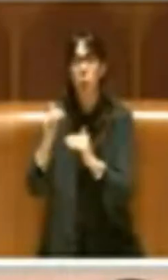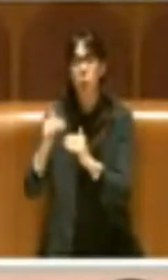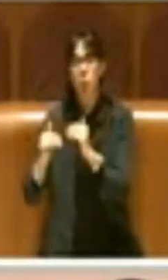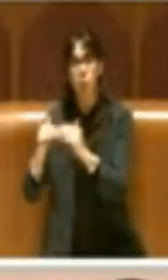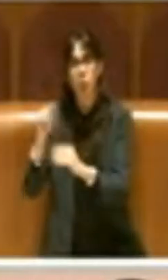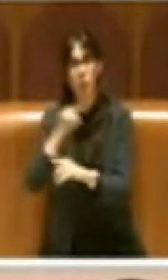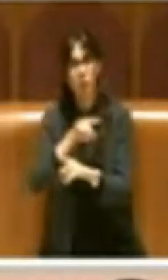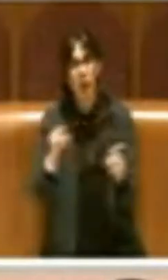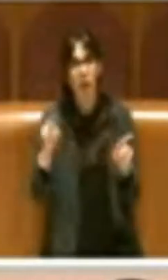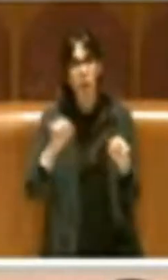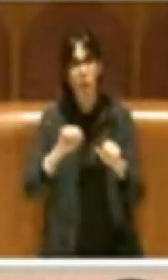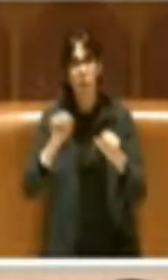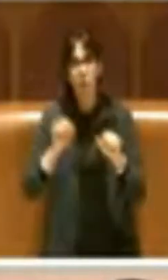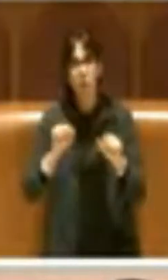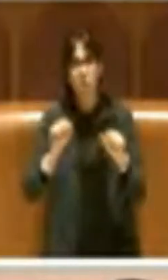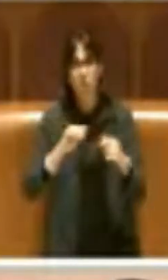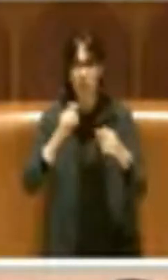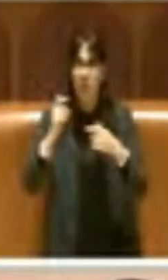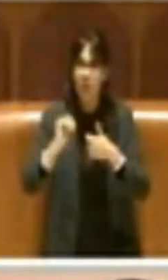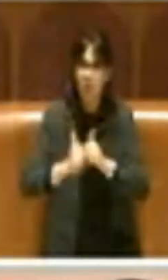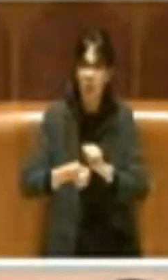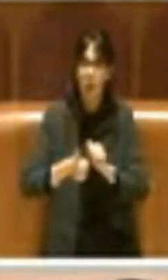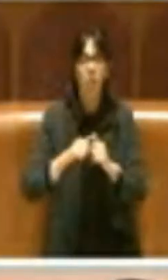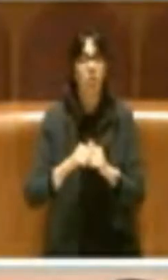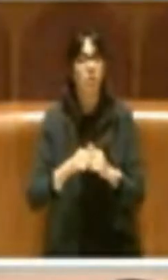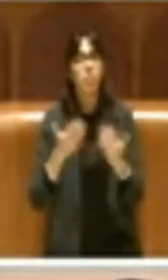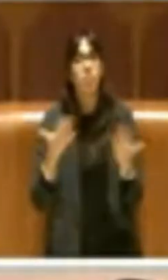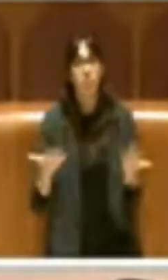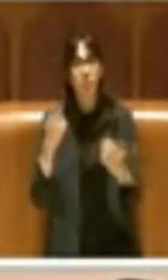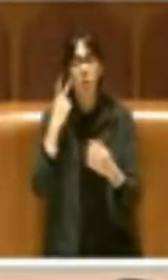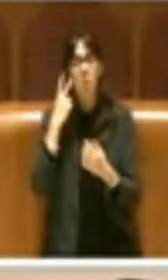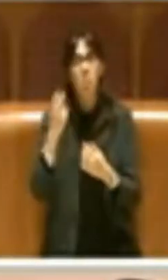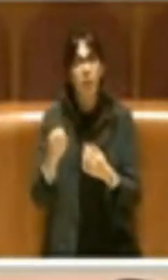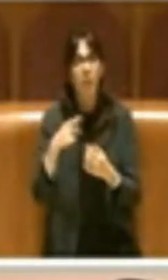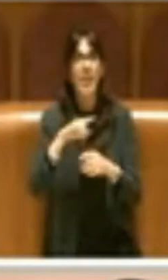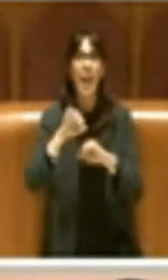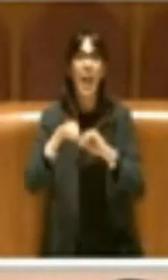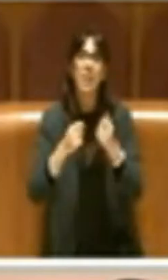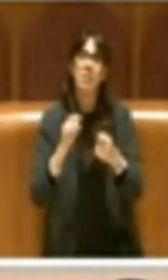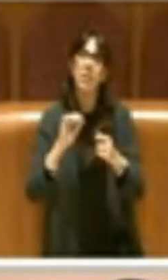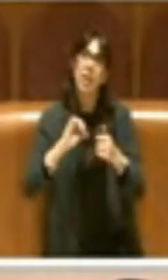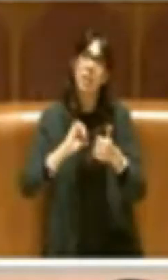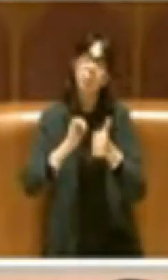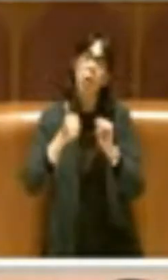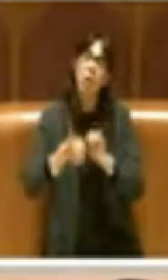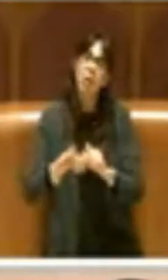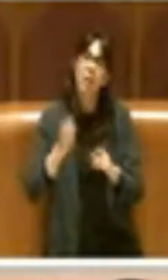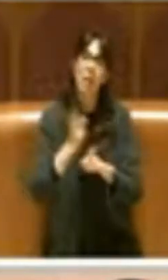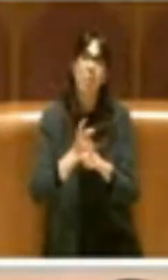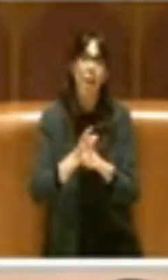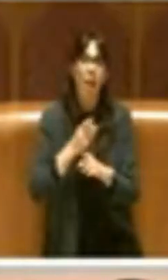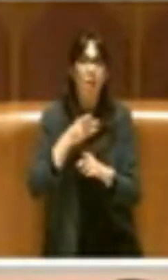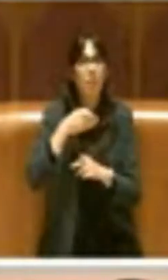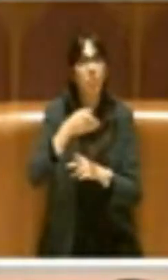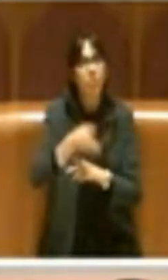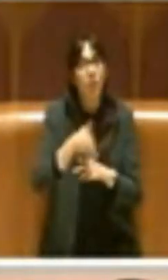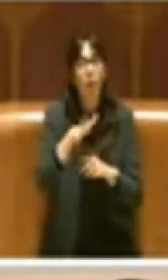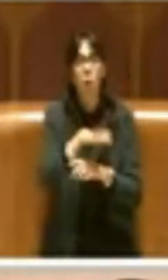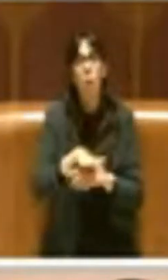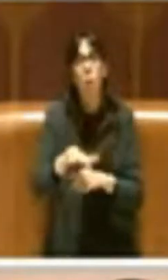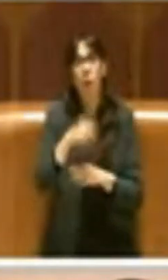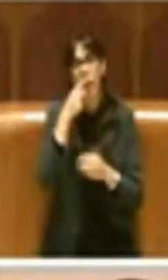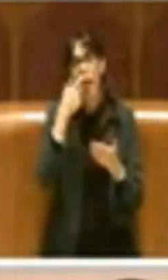effettuare sport. Infatti si prevede appunto che l'attività sportiva venga effettuata in luoghi